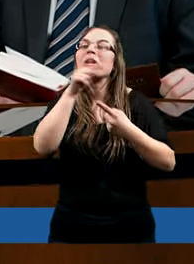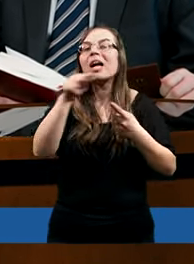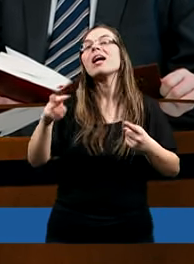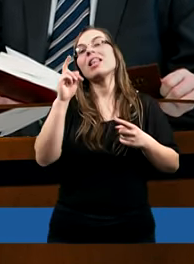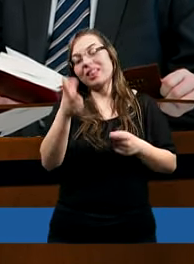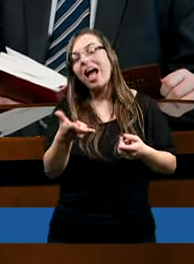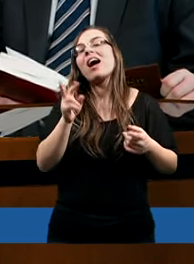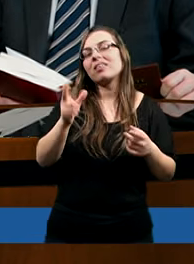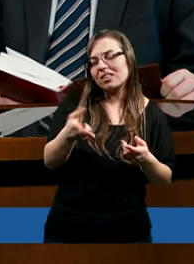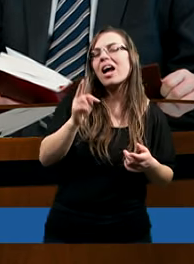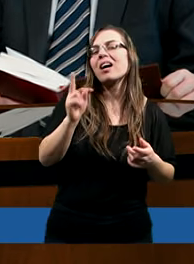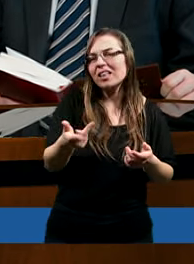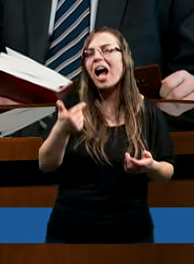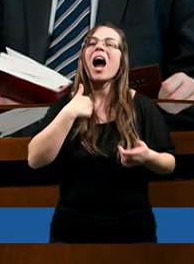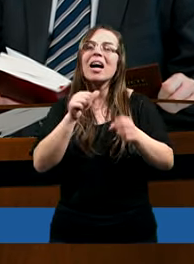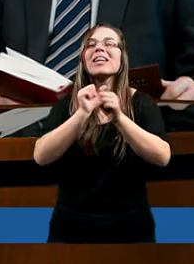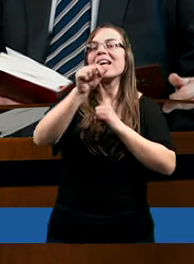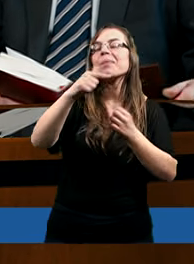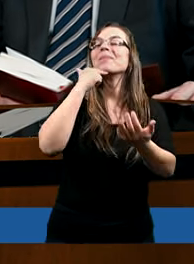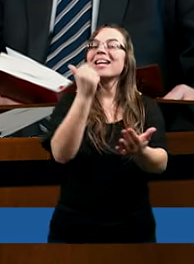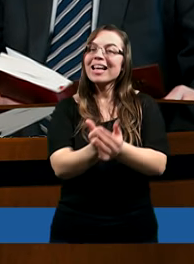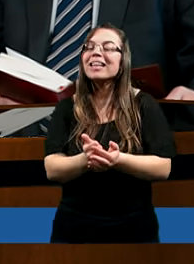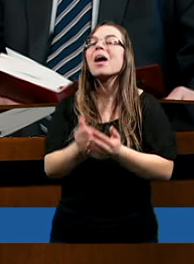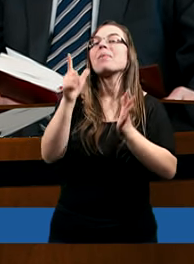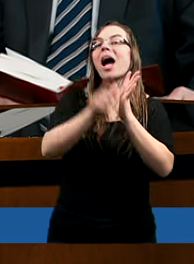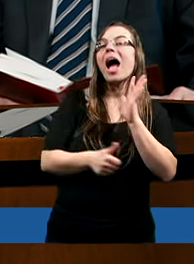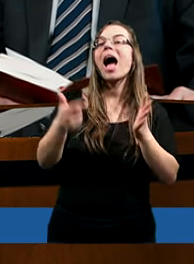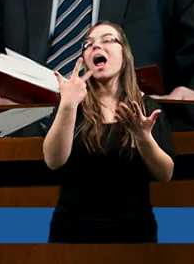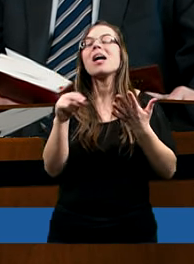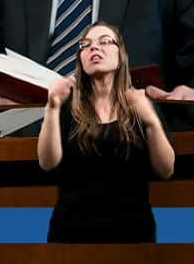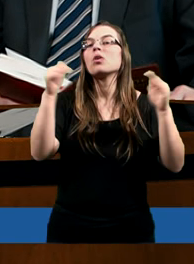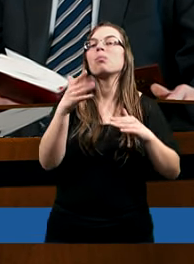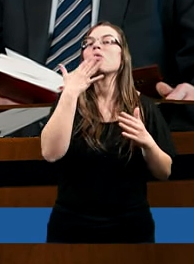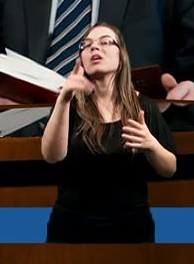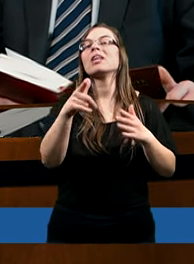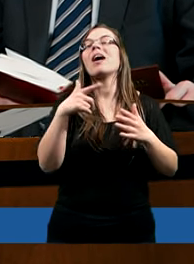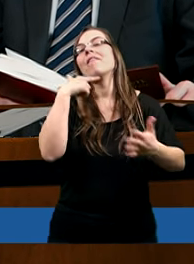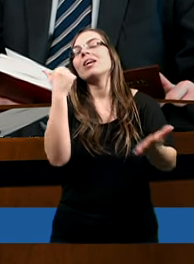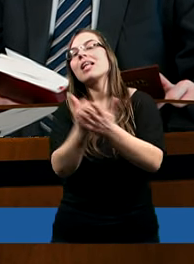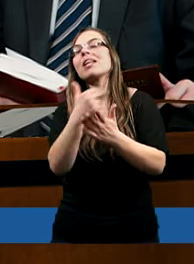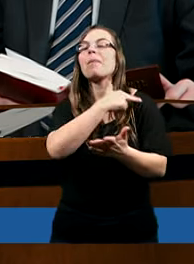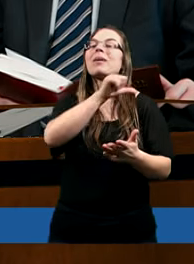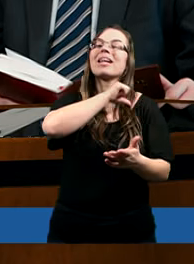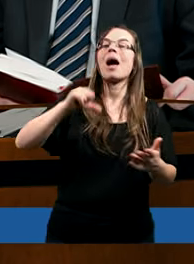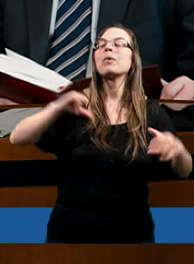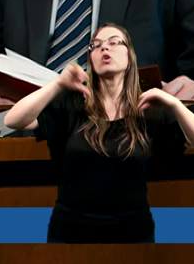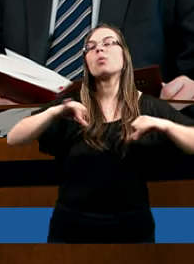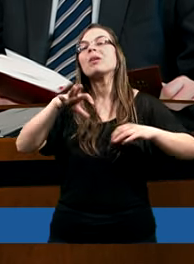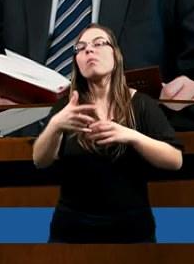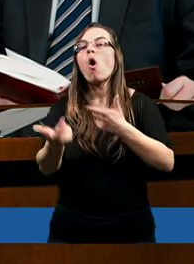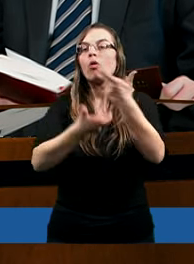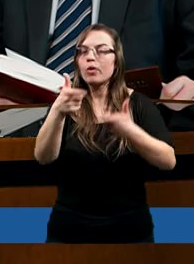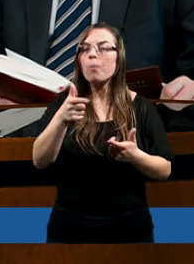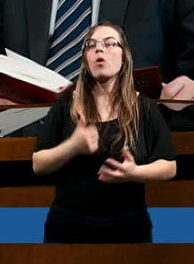Tak, jakimś listem jesteśmy w pewnej formie, ale nie możemy mylić to z listem, jaki jest pisany przez apostoła.